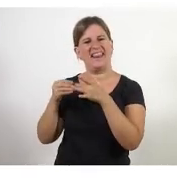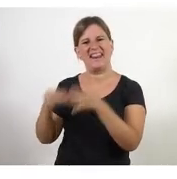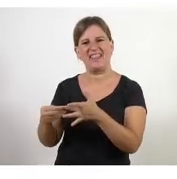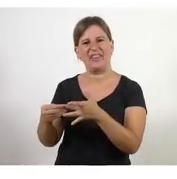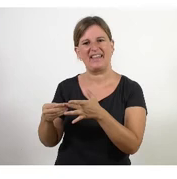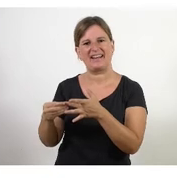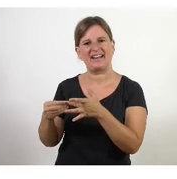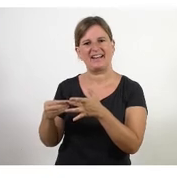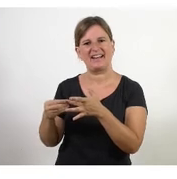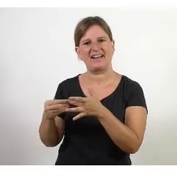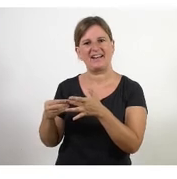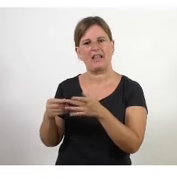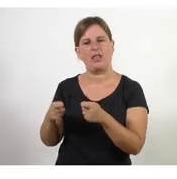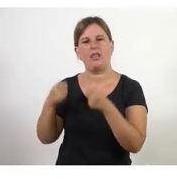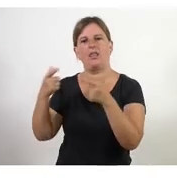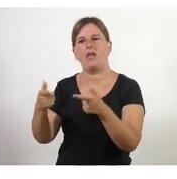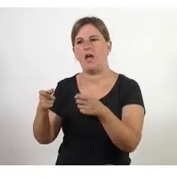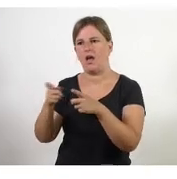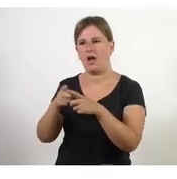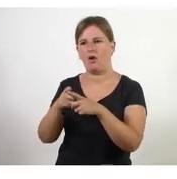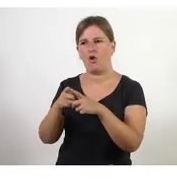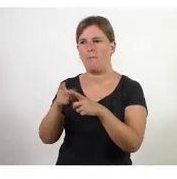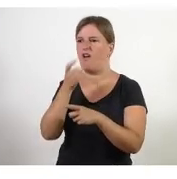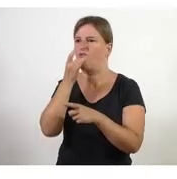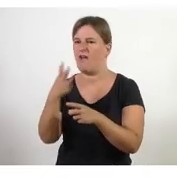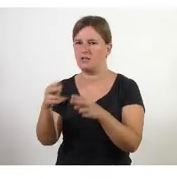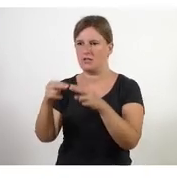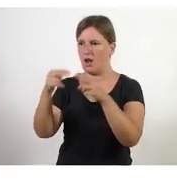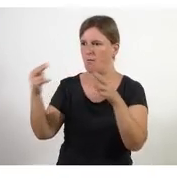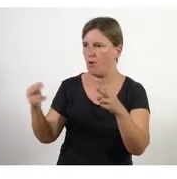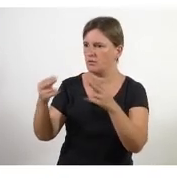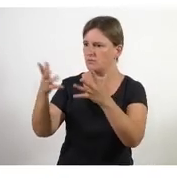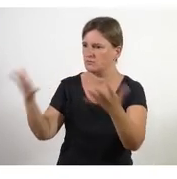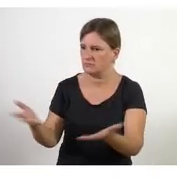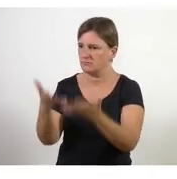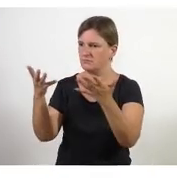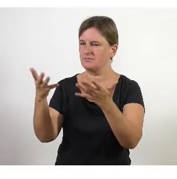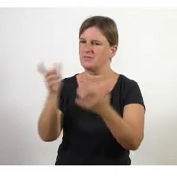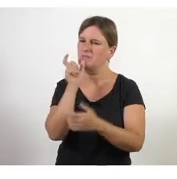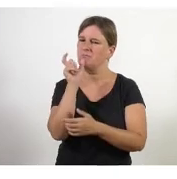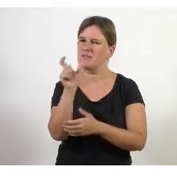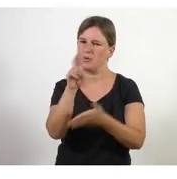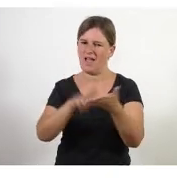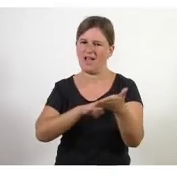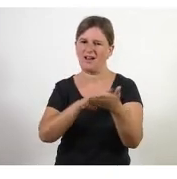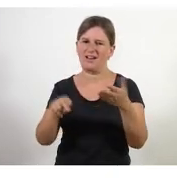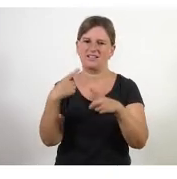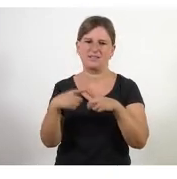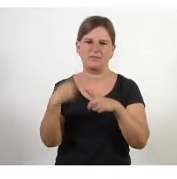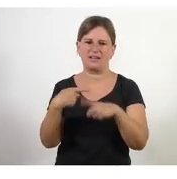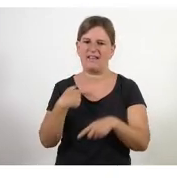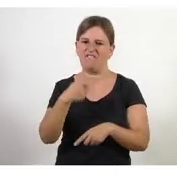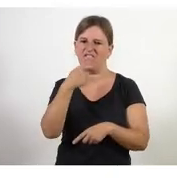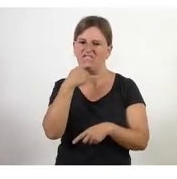fa de facilitador ho he deixat en anglès perquè és que m'agrada molt el concepte de